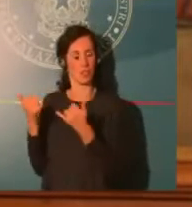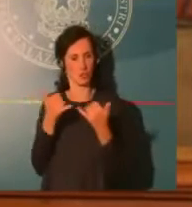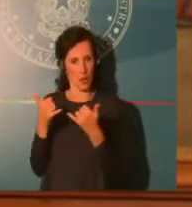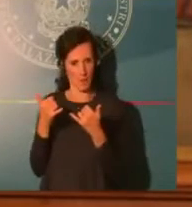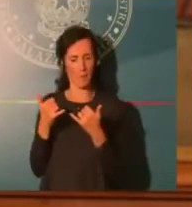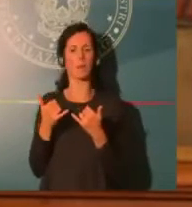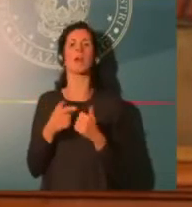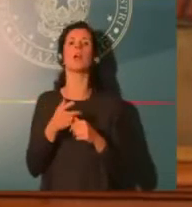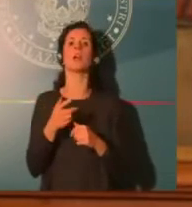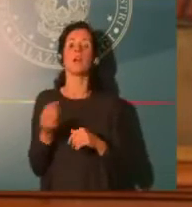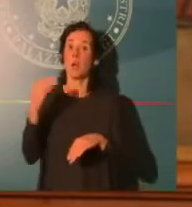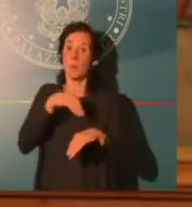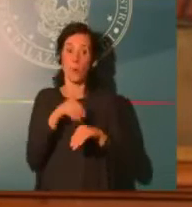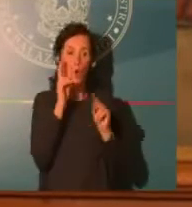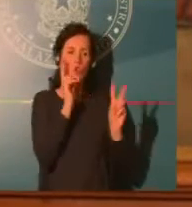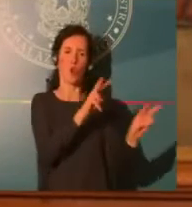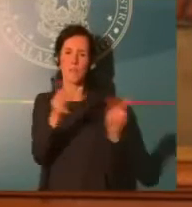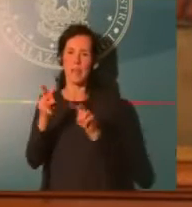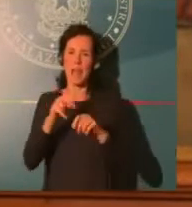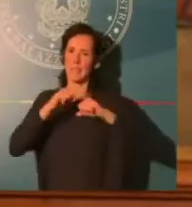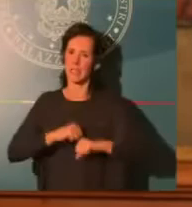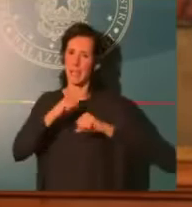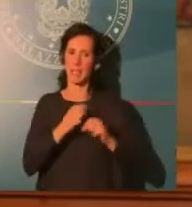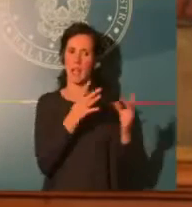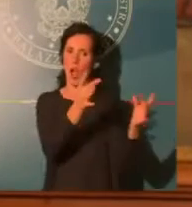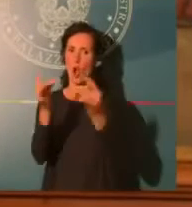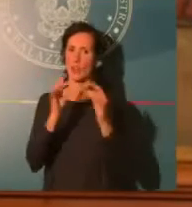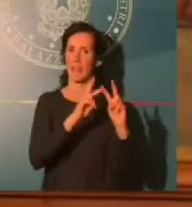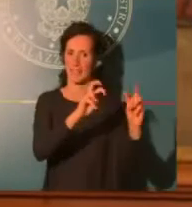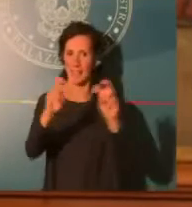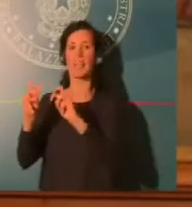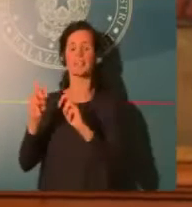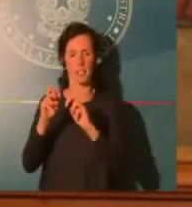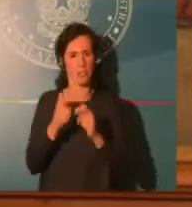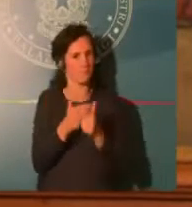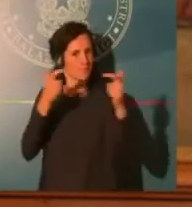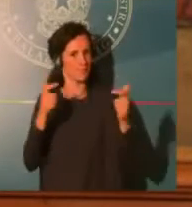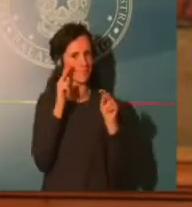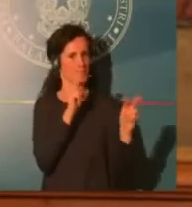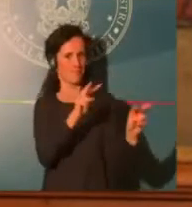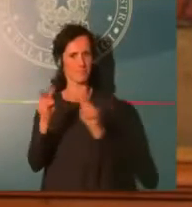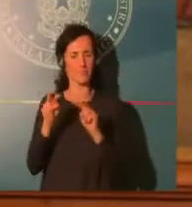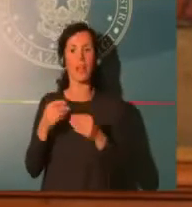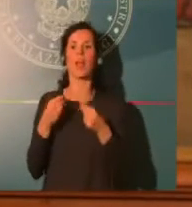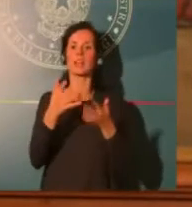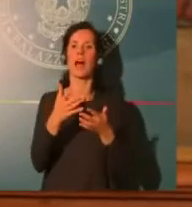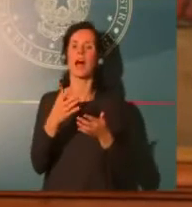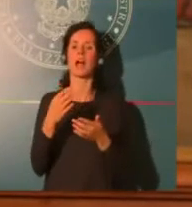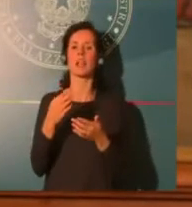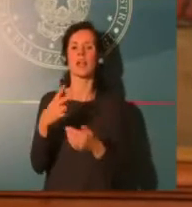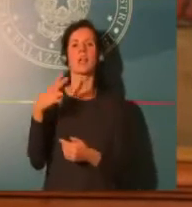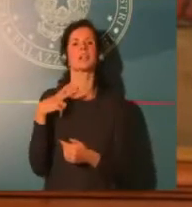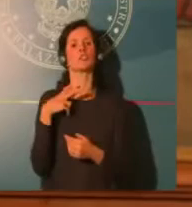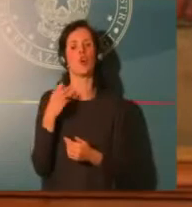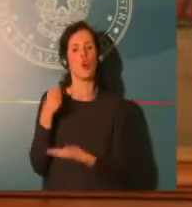aggiuntive per la didattica a distanza. Si tratta quindi di un impegno molto significativo che ritenevamo doveroso